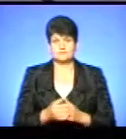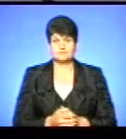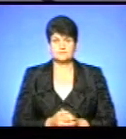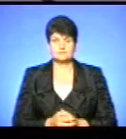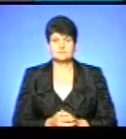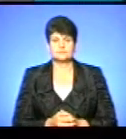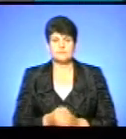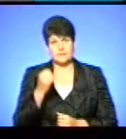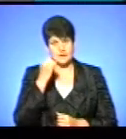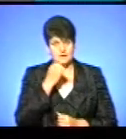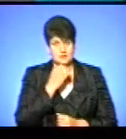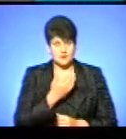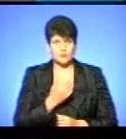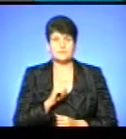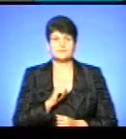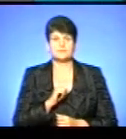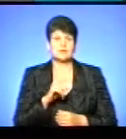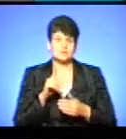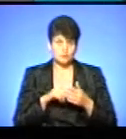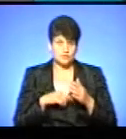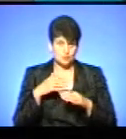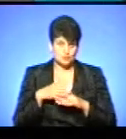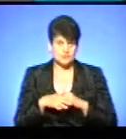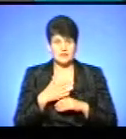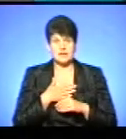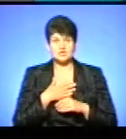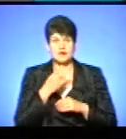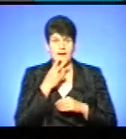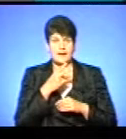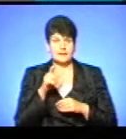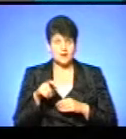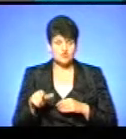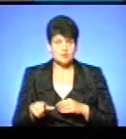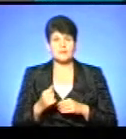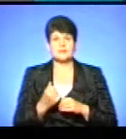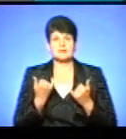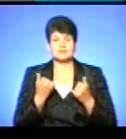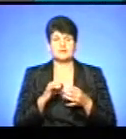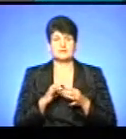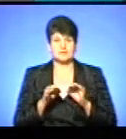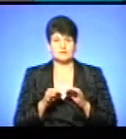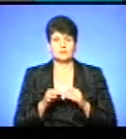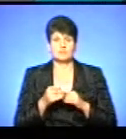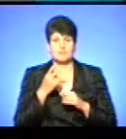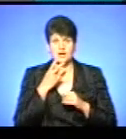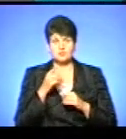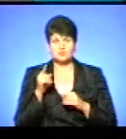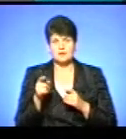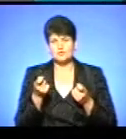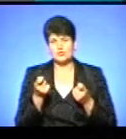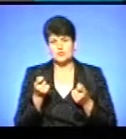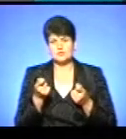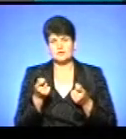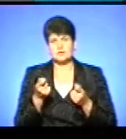Дякую, пане Вадиме. Сподіваюся, зрозуміла наша глядачка. Давайте тепер до сюжету подивимося. Бачимо там така трошки